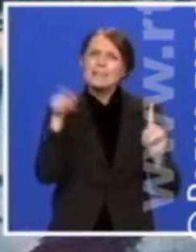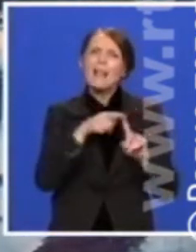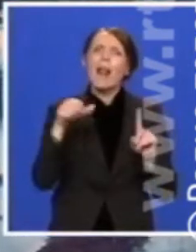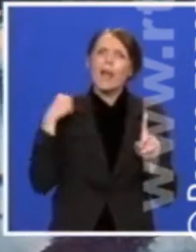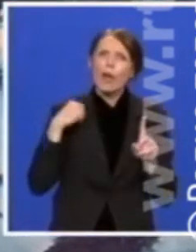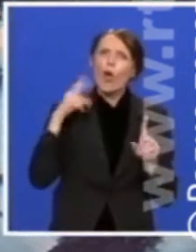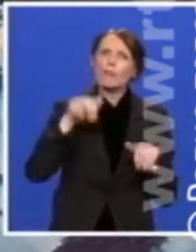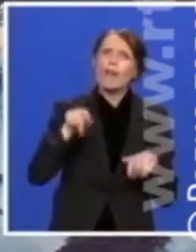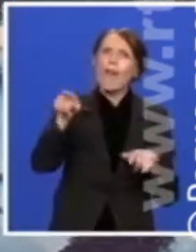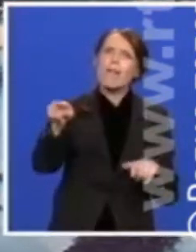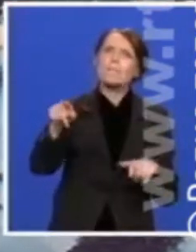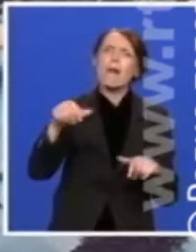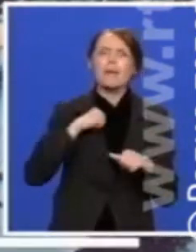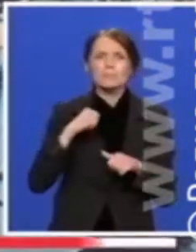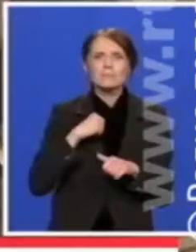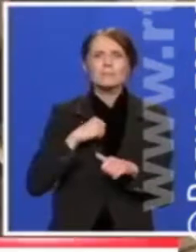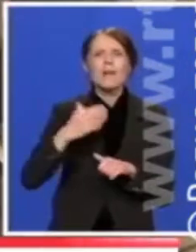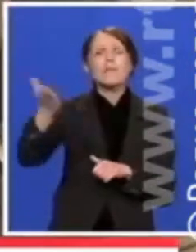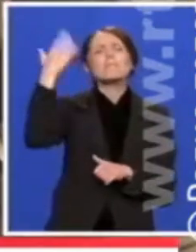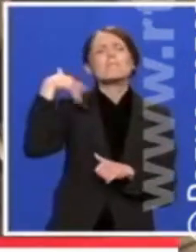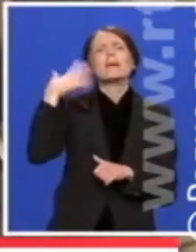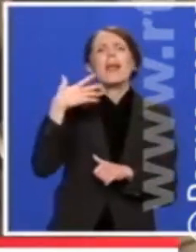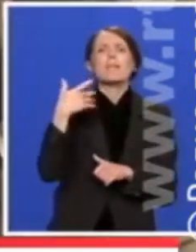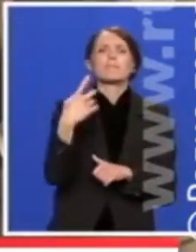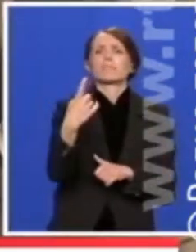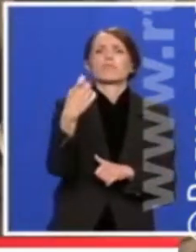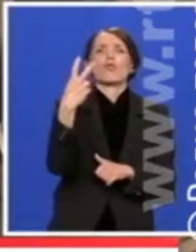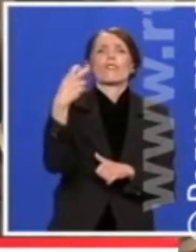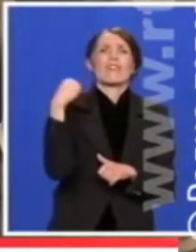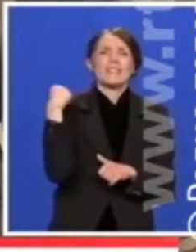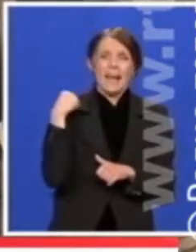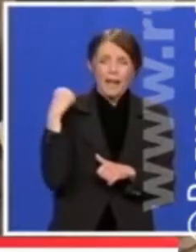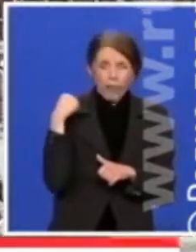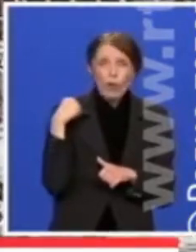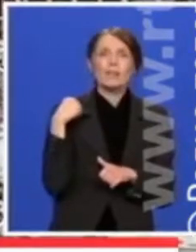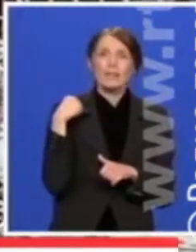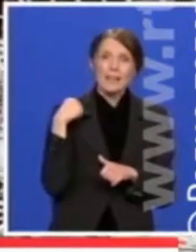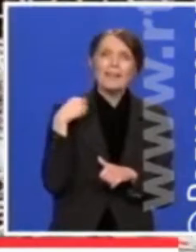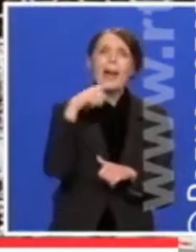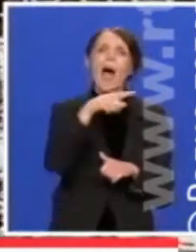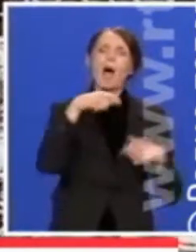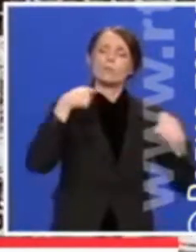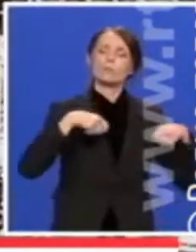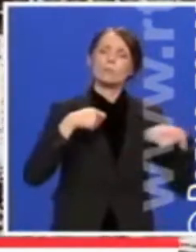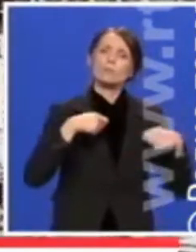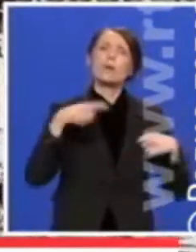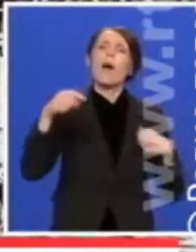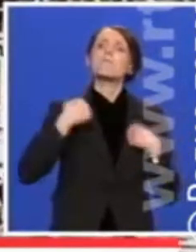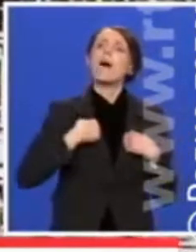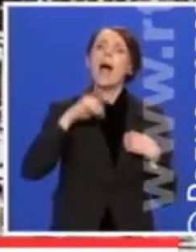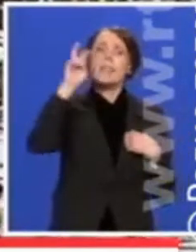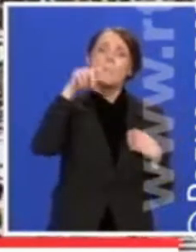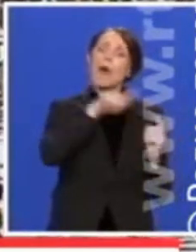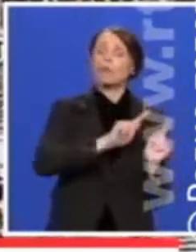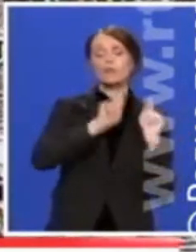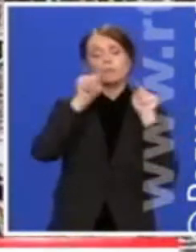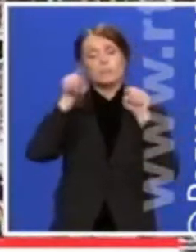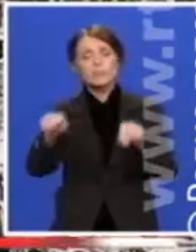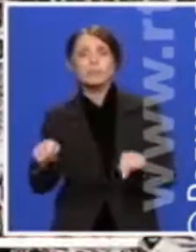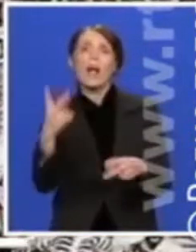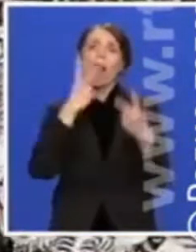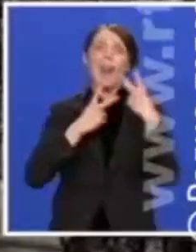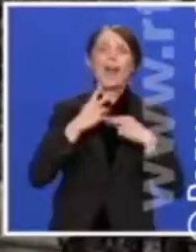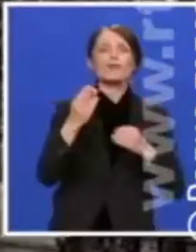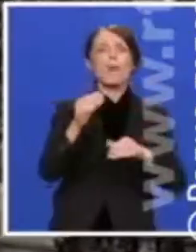Gospoda iz Austro-Ugarske monarhije, Radosu krajem 19. veka, birala Banju Palić za oporavak u blatnim lekovitim